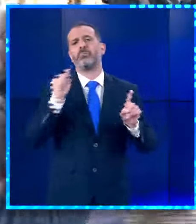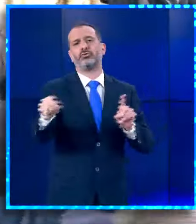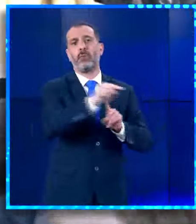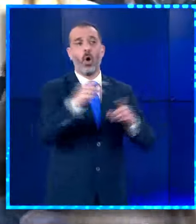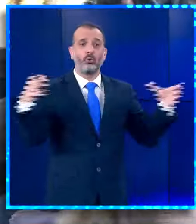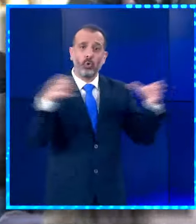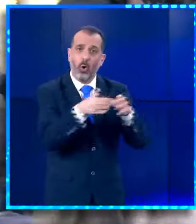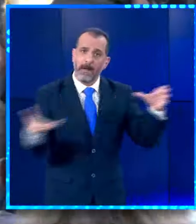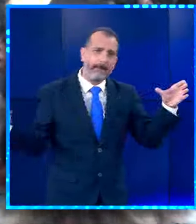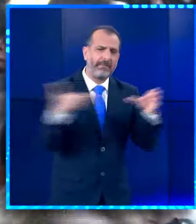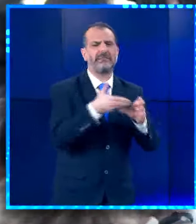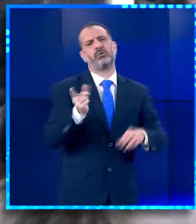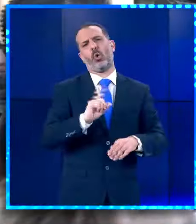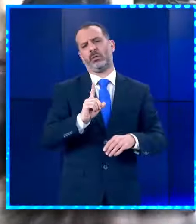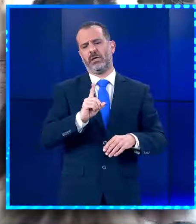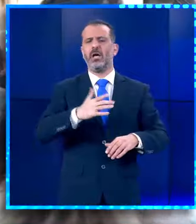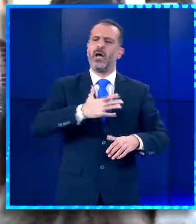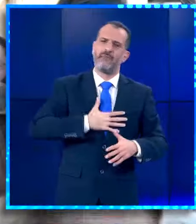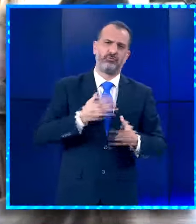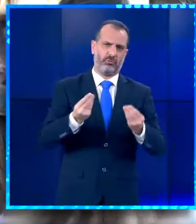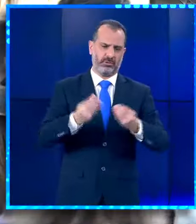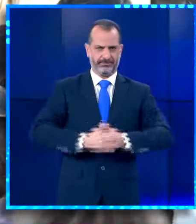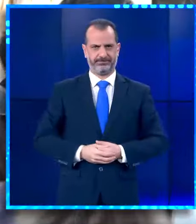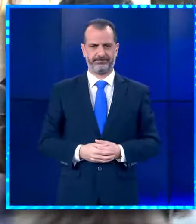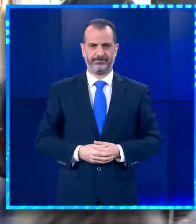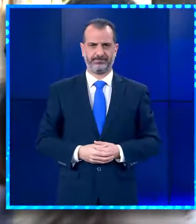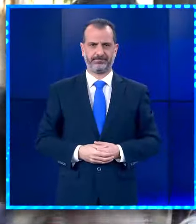κατά του κόμματος. Σε ευχαριστώ πολύ για την ενημέρωση Ειρήνη Σαββούπούλου.